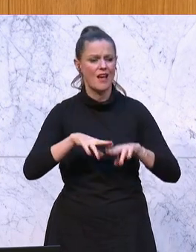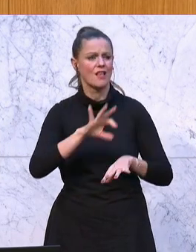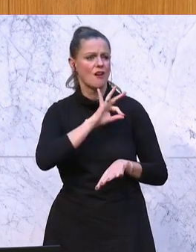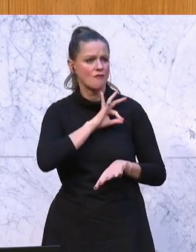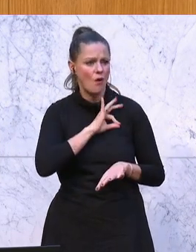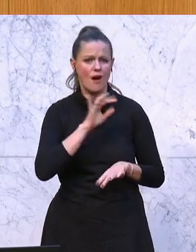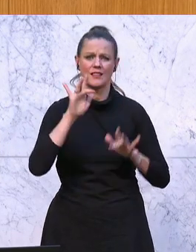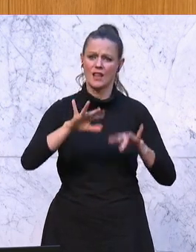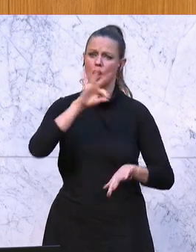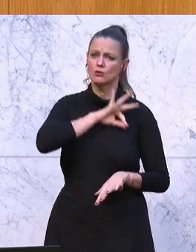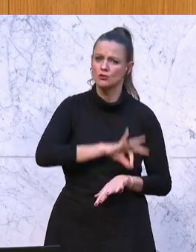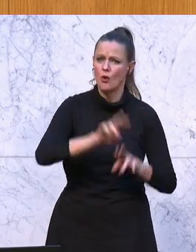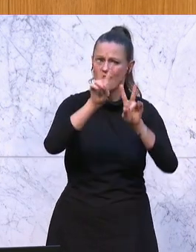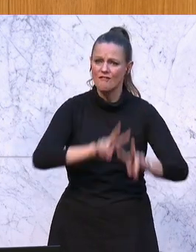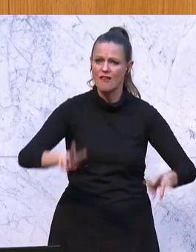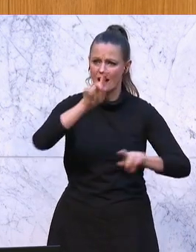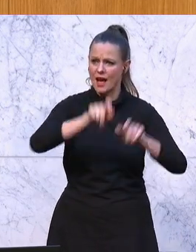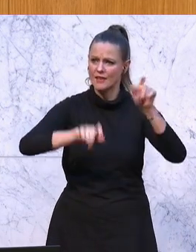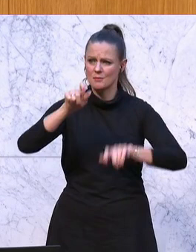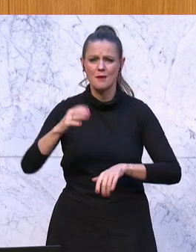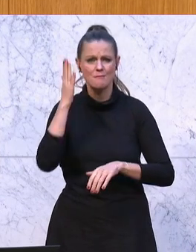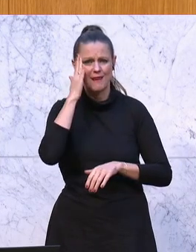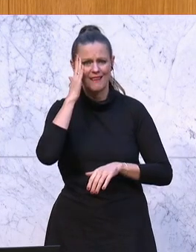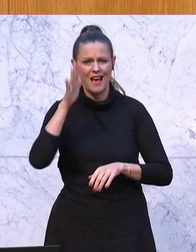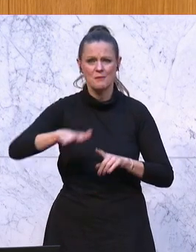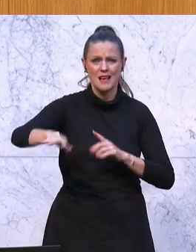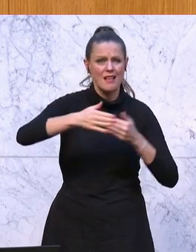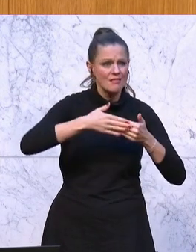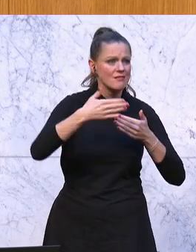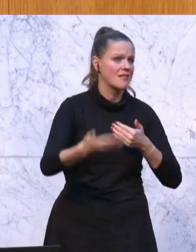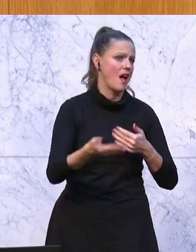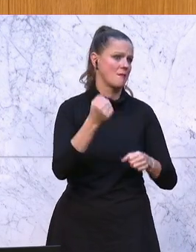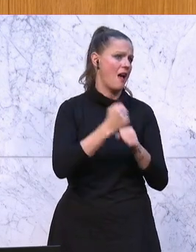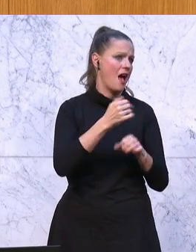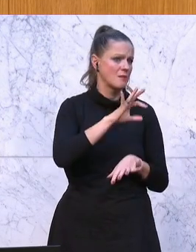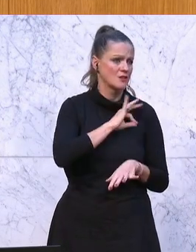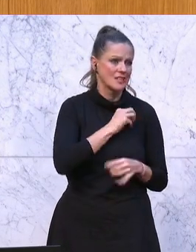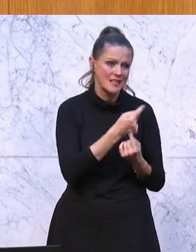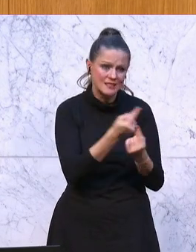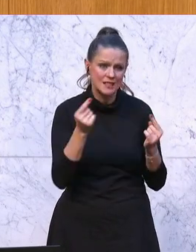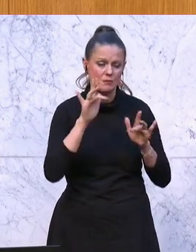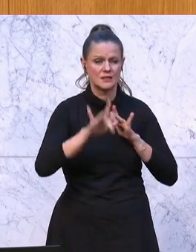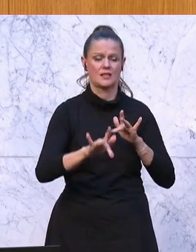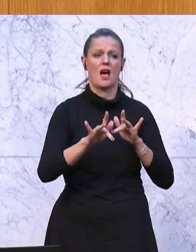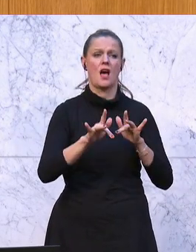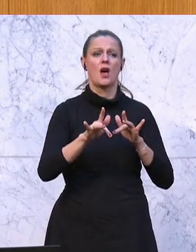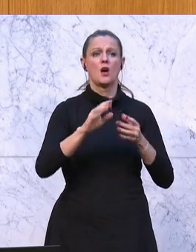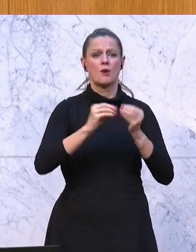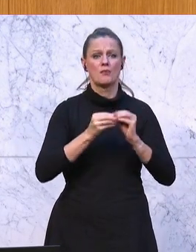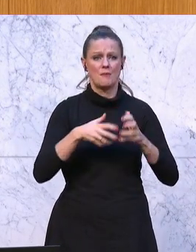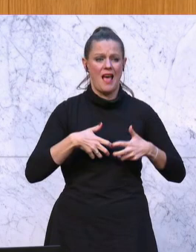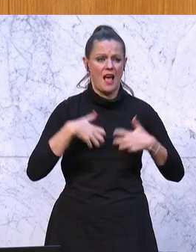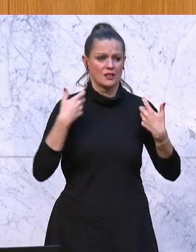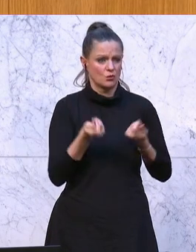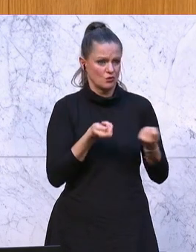Söhne, Verwandte, in Ihrem Bekanntenkreis, Nachbarn, Arbeitskollegen, die Probleme haben, mit ihren Aggressionen fertig